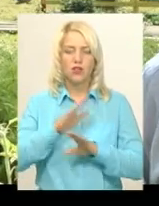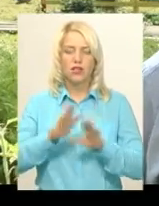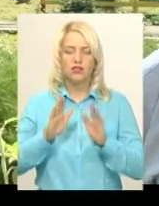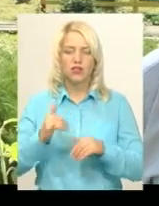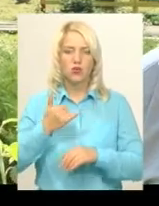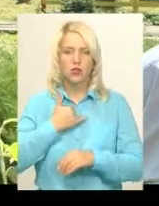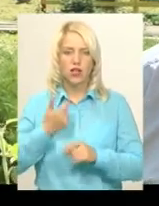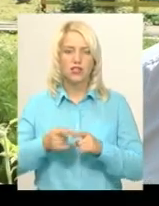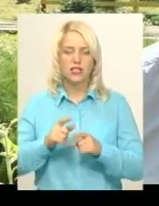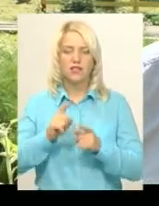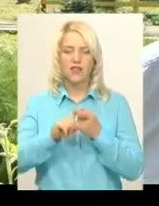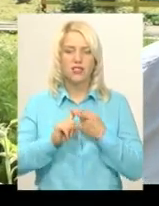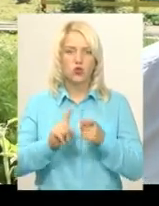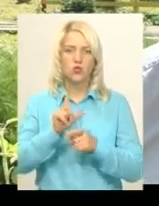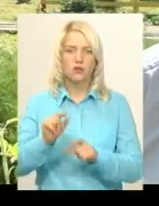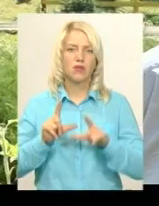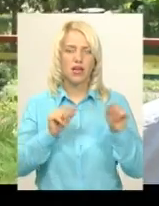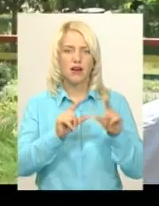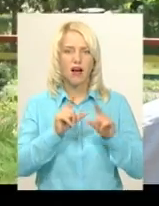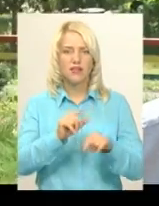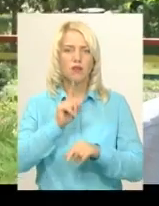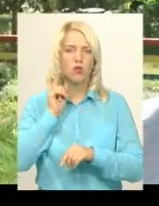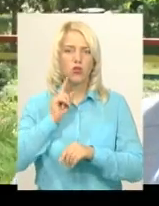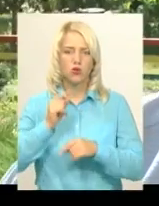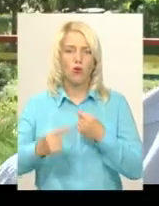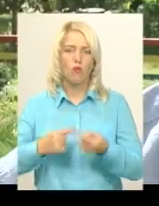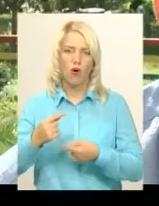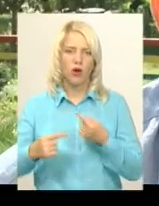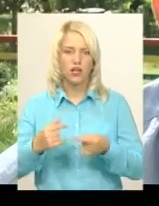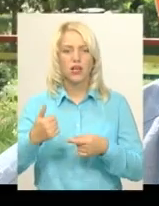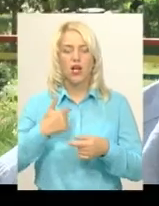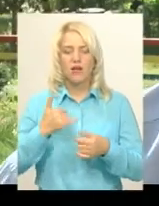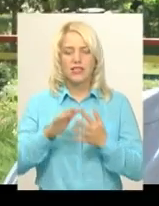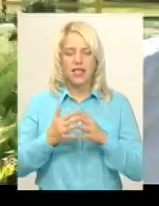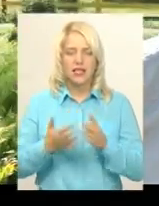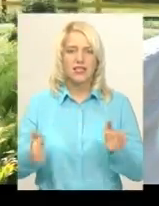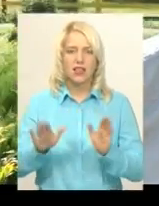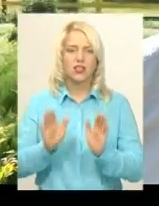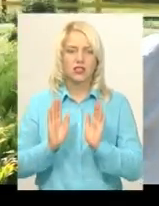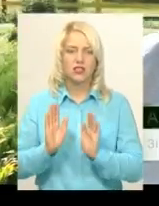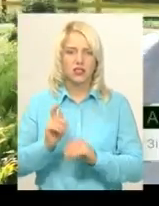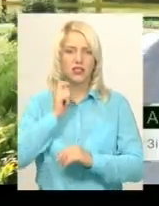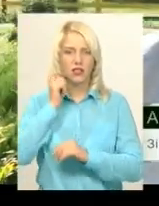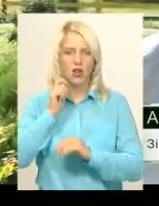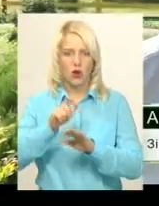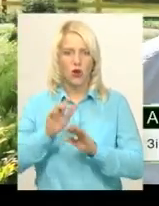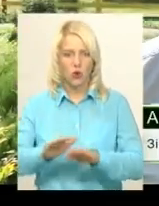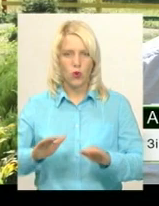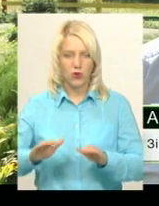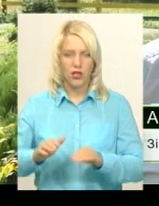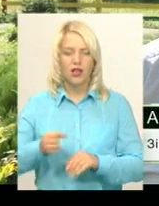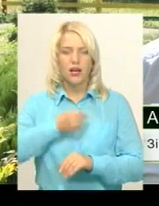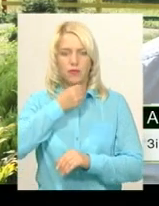'язку з міграцією молодого покоління, в селі залишаються люди похилого віку. Це проблема і сільської ради,